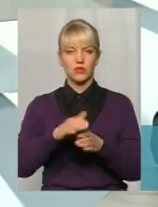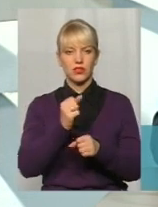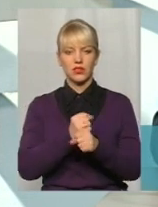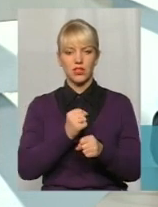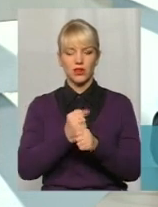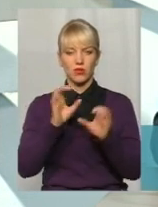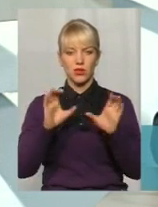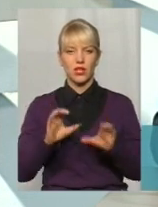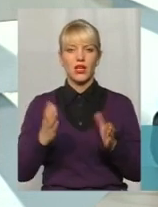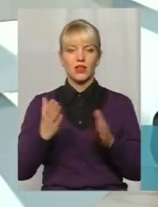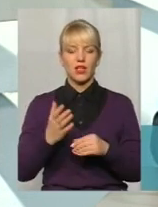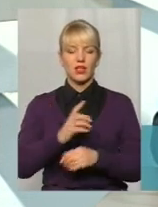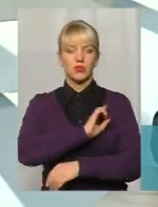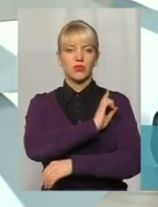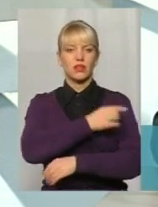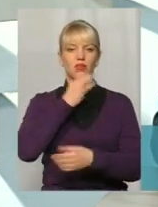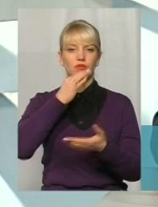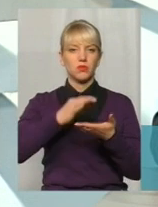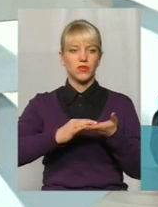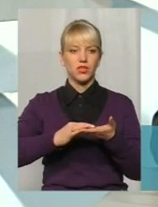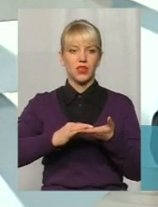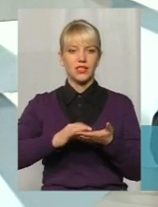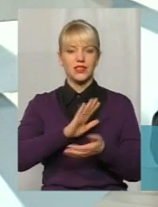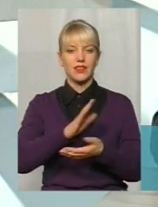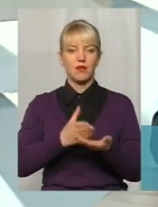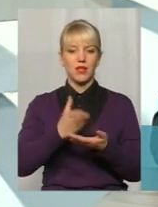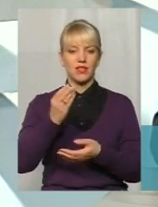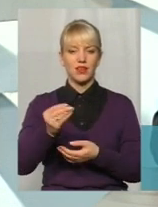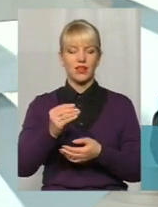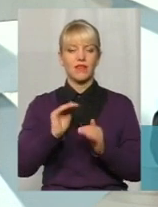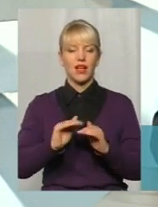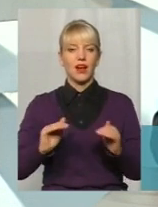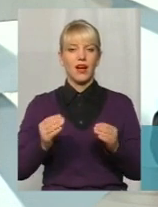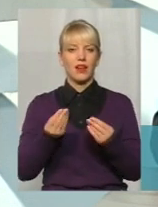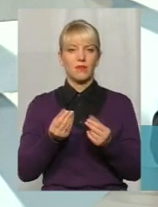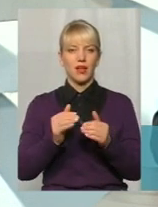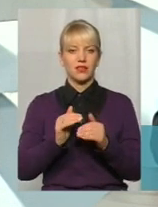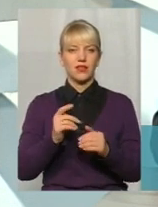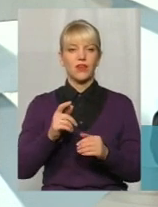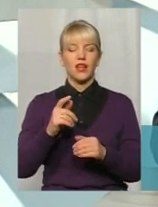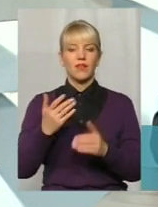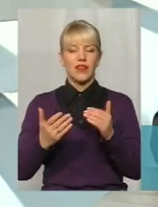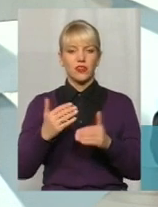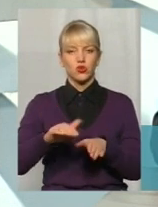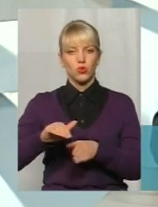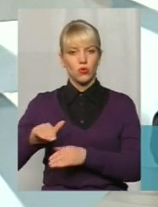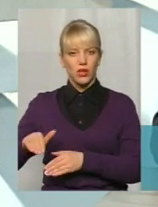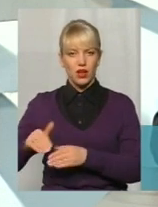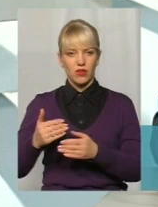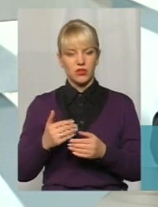який істотно посилює відповідальність неплатників аліментів у разі їх ухилення. Зокрема, це